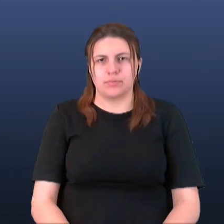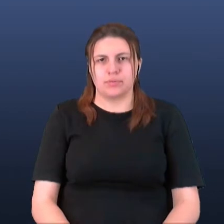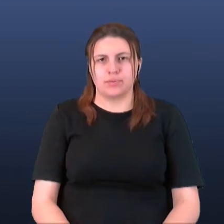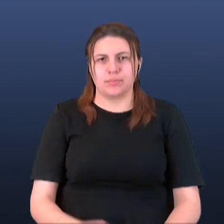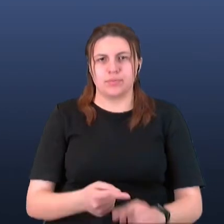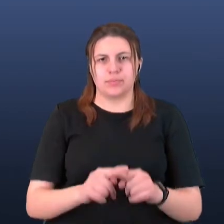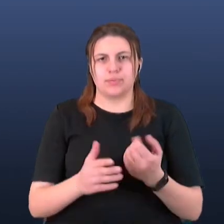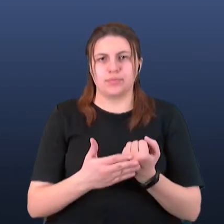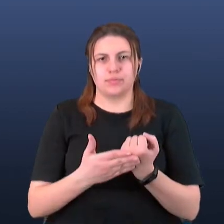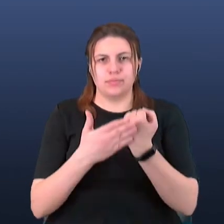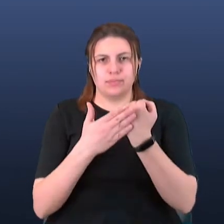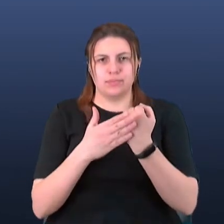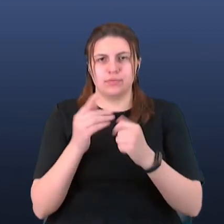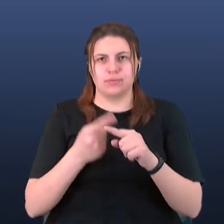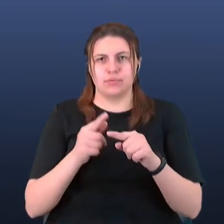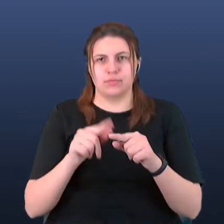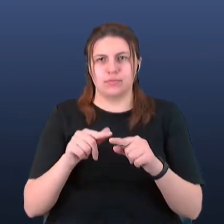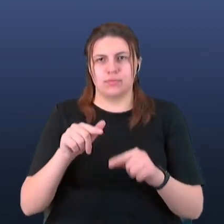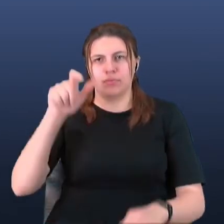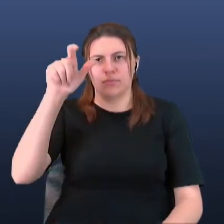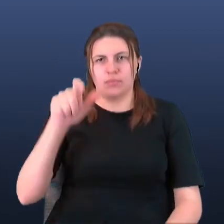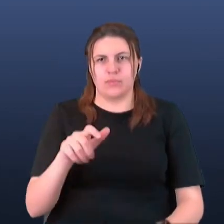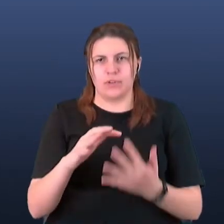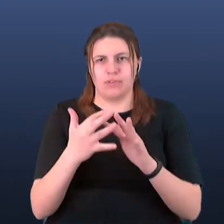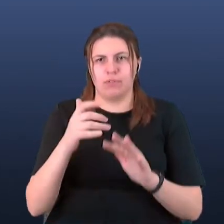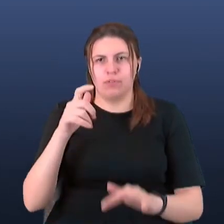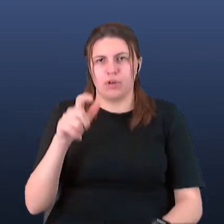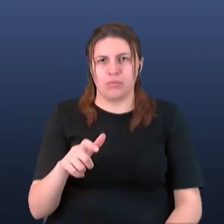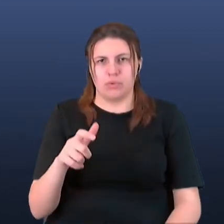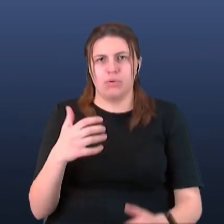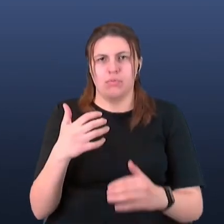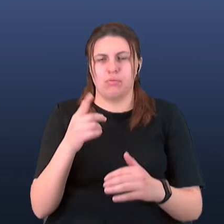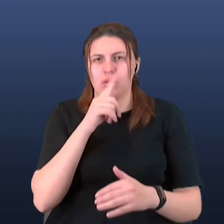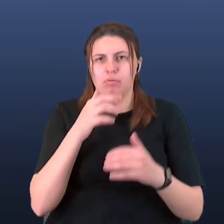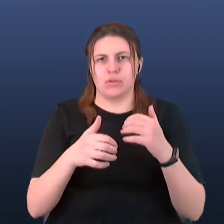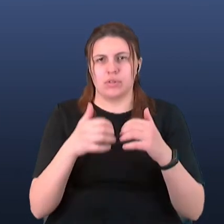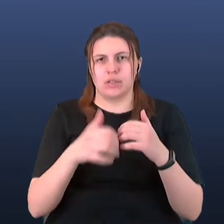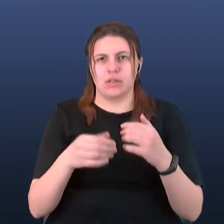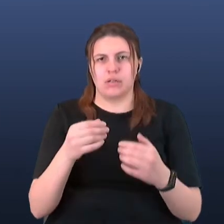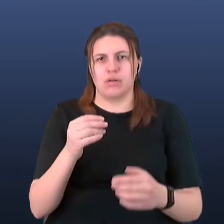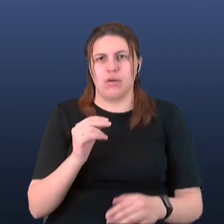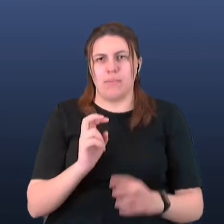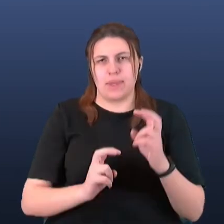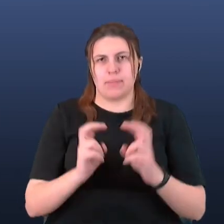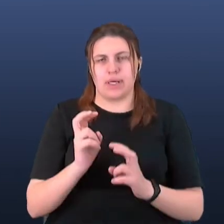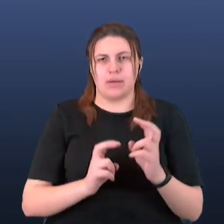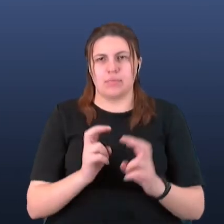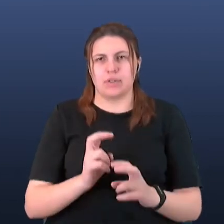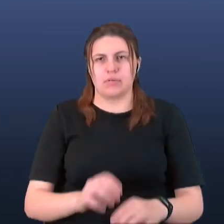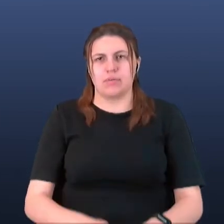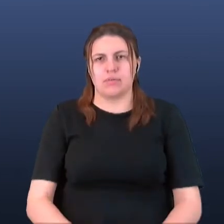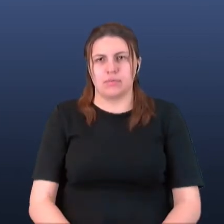взятого фермера чи конкретно взятого малого чи середнього петриємця. Що стосується сільськосподарського логістичного і сервісного хаму,